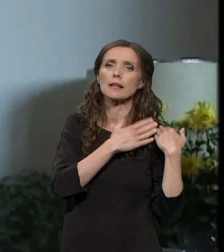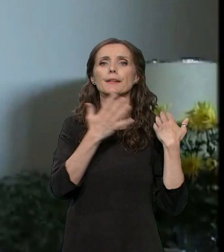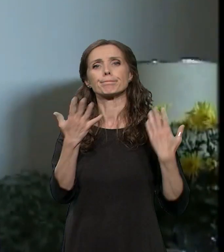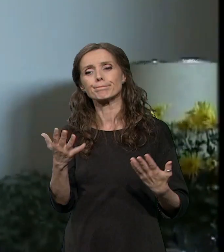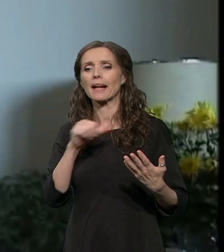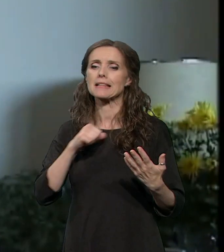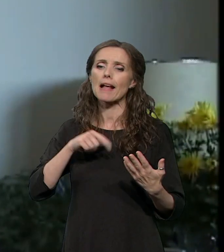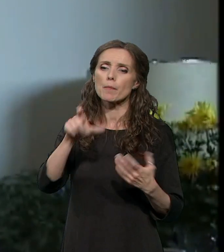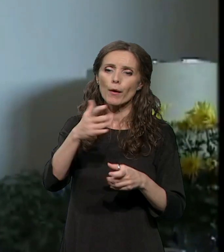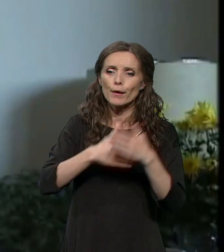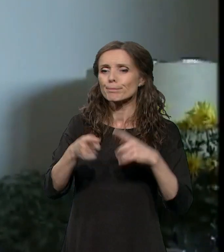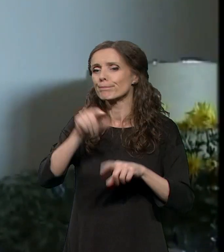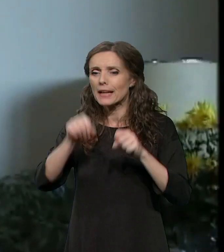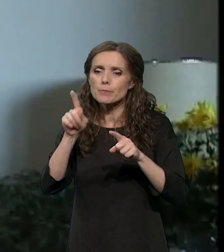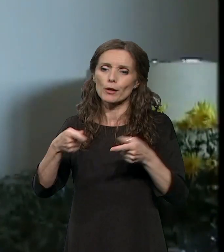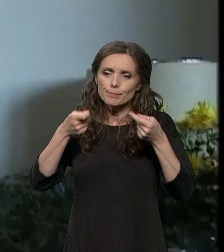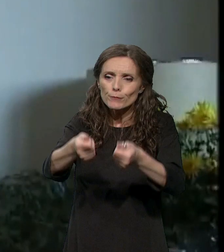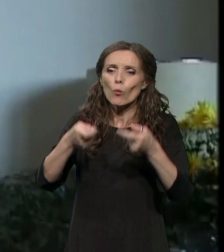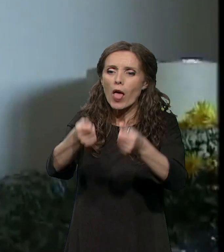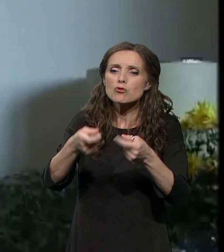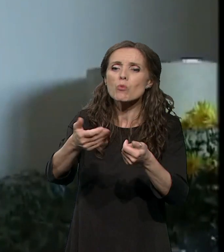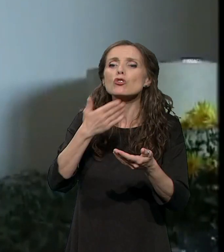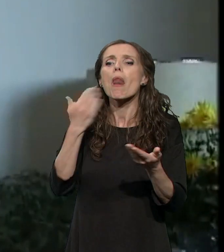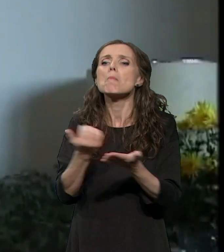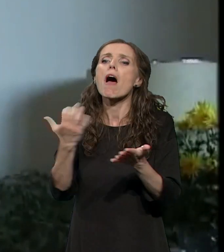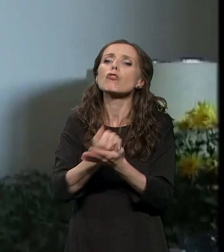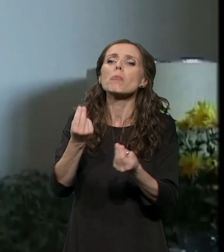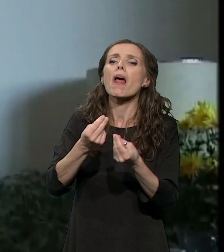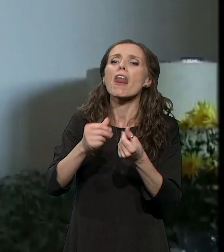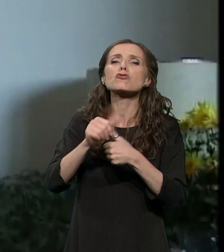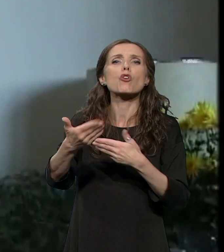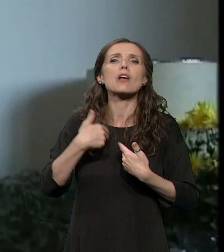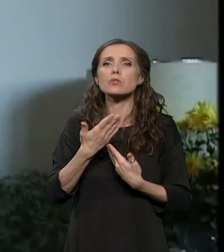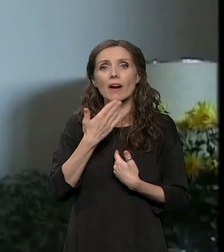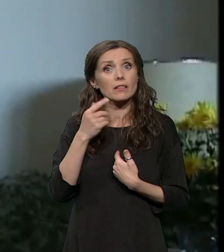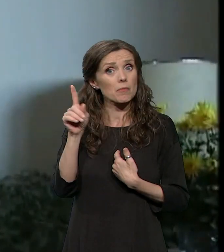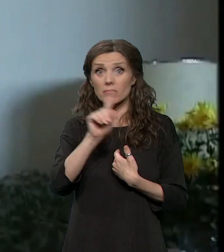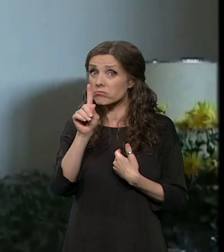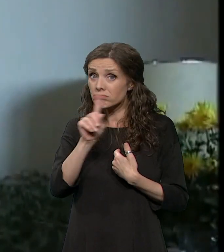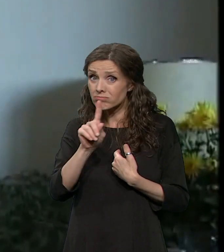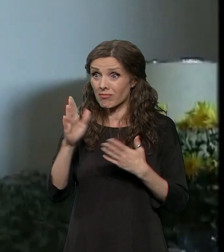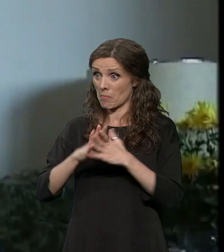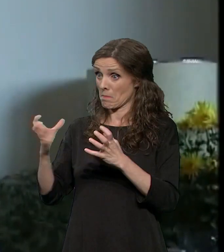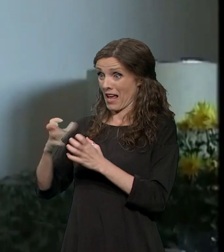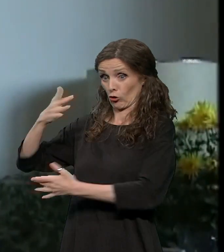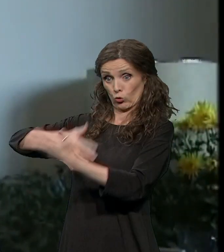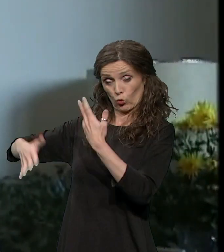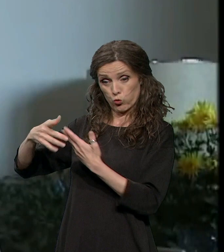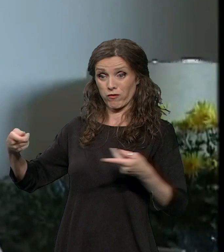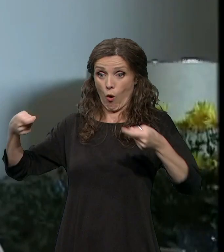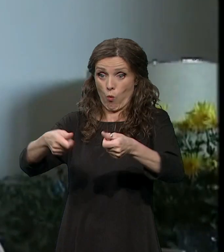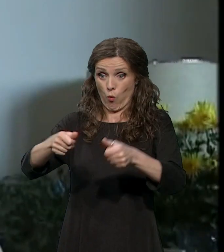se samo ulaže neki novac i ne vraće se, nego može da bude investicija za društvo jer sa tim